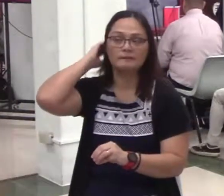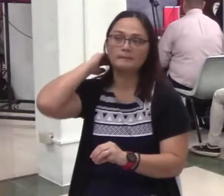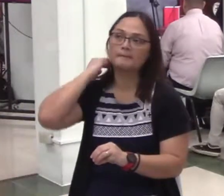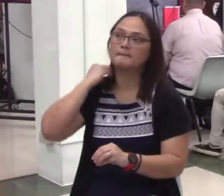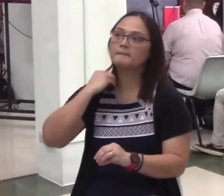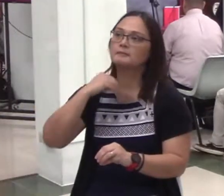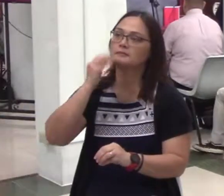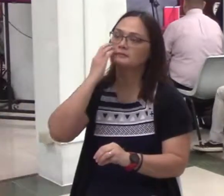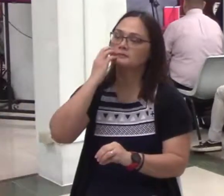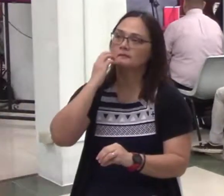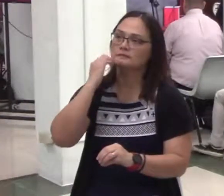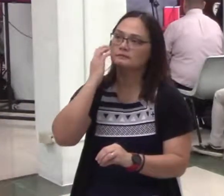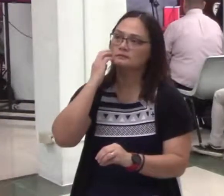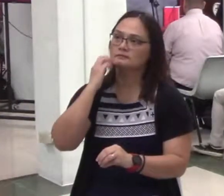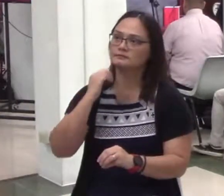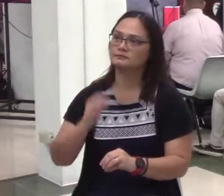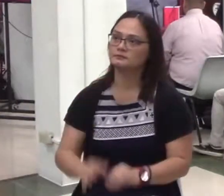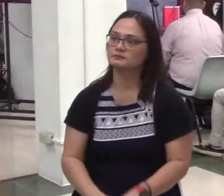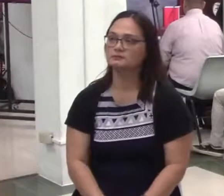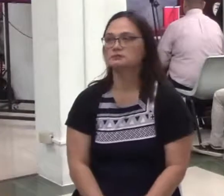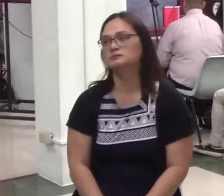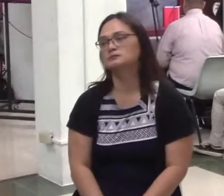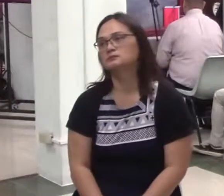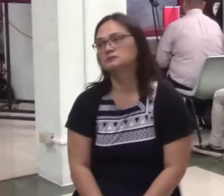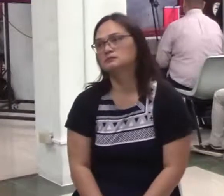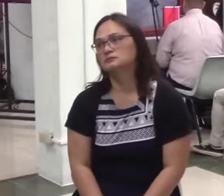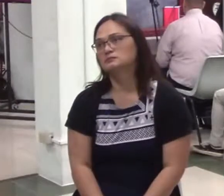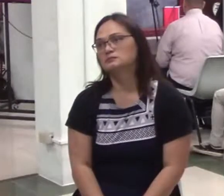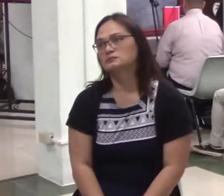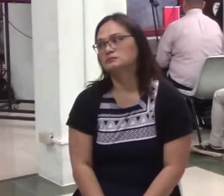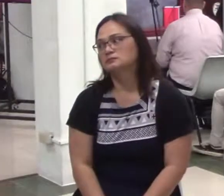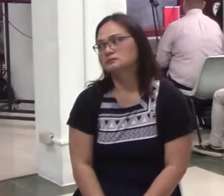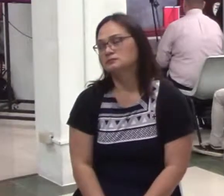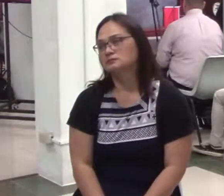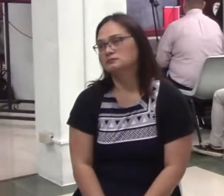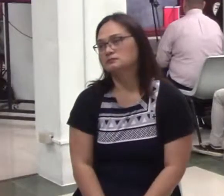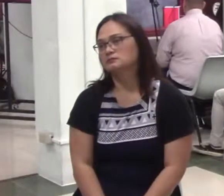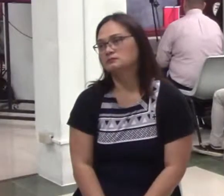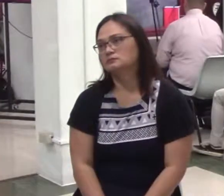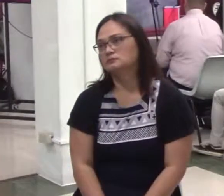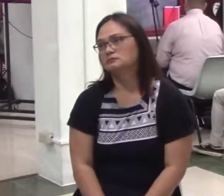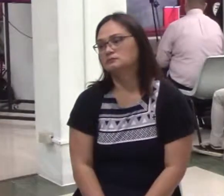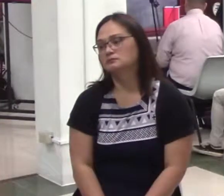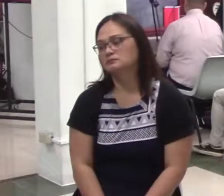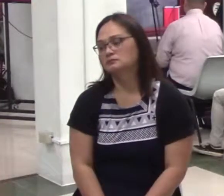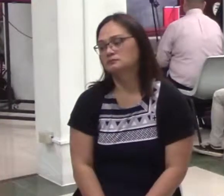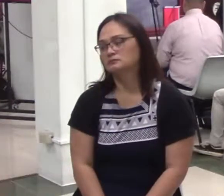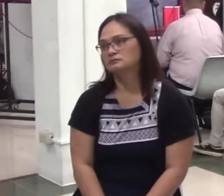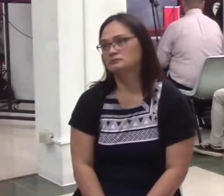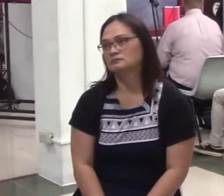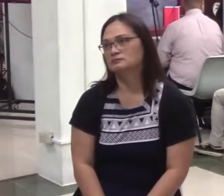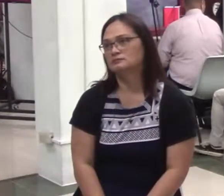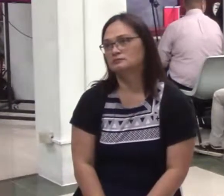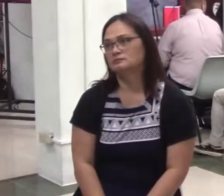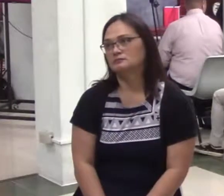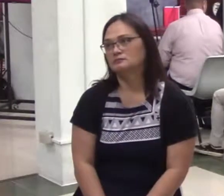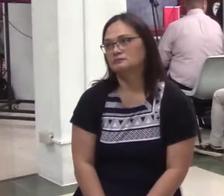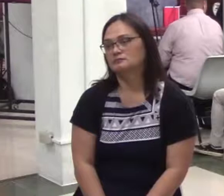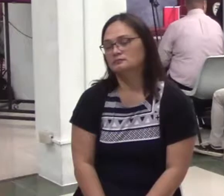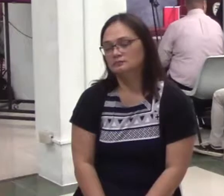yung, ha? Oo. Nakatanggap po ako ng isang threat nung isang araw. Threat!